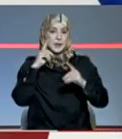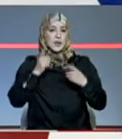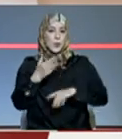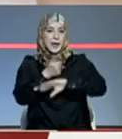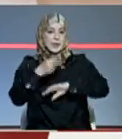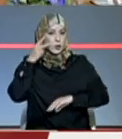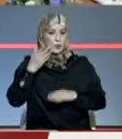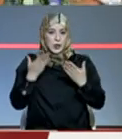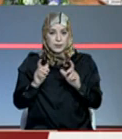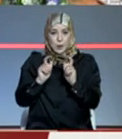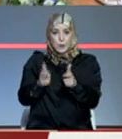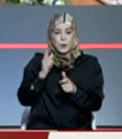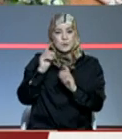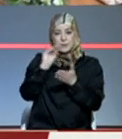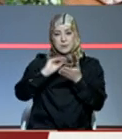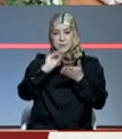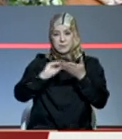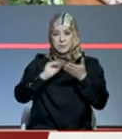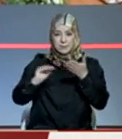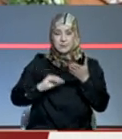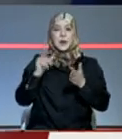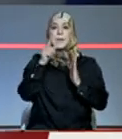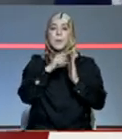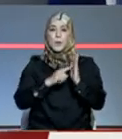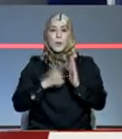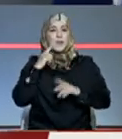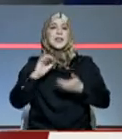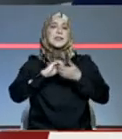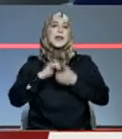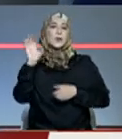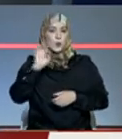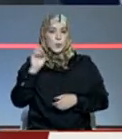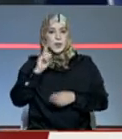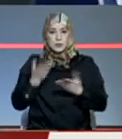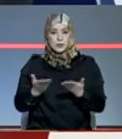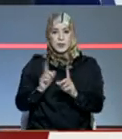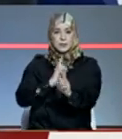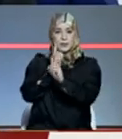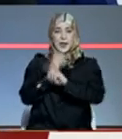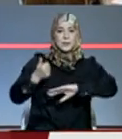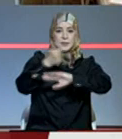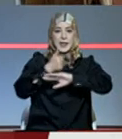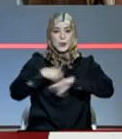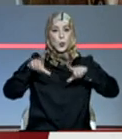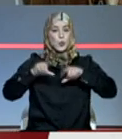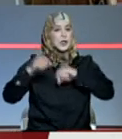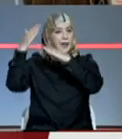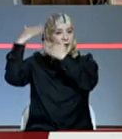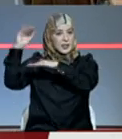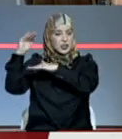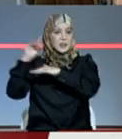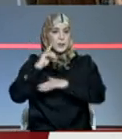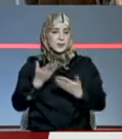الجمهورية بالمناسبة تدوين كلمة في السجل الذهبي للبرلمان الأوروبي وجرى اللقاء بحضور وزير شؤون الخارجية والهجرة